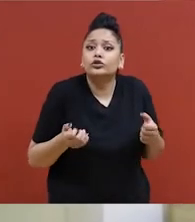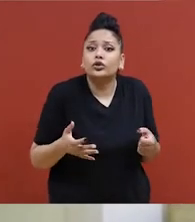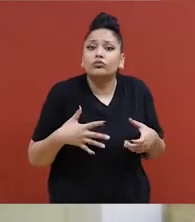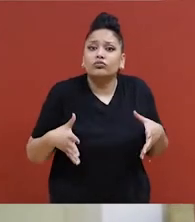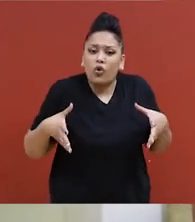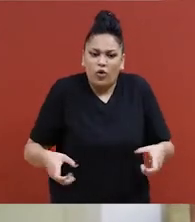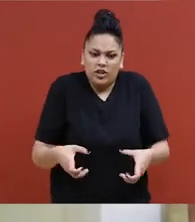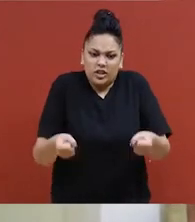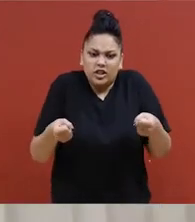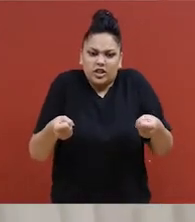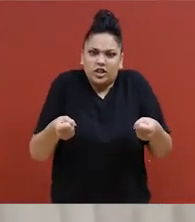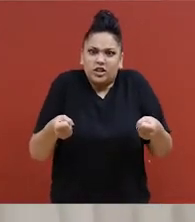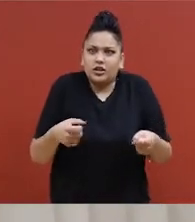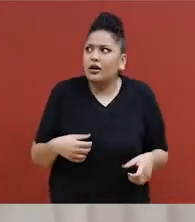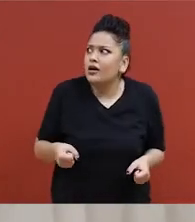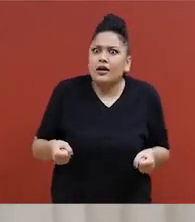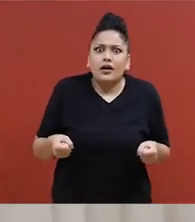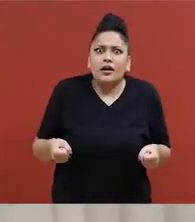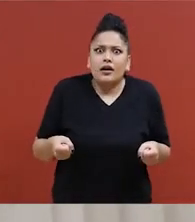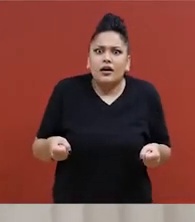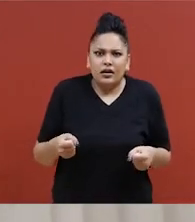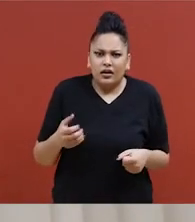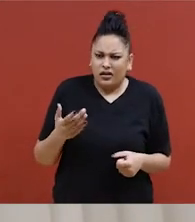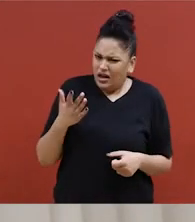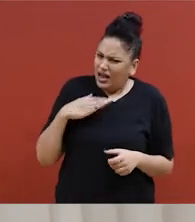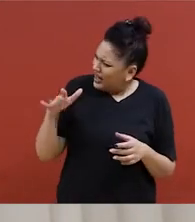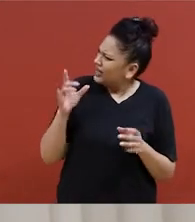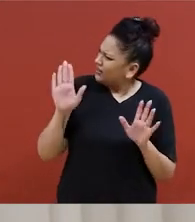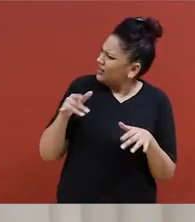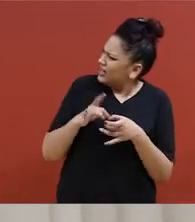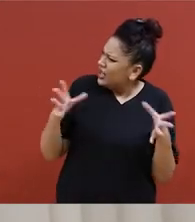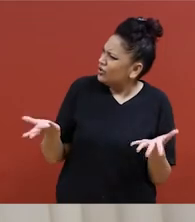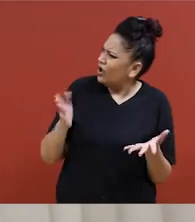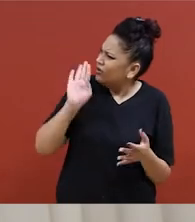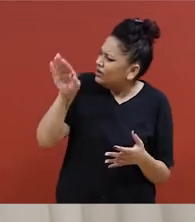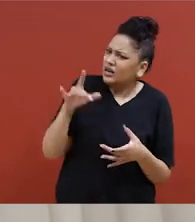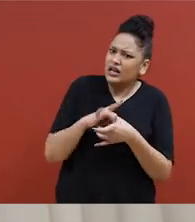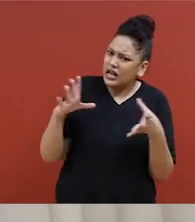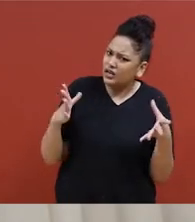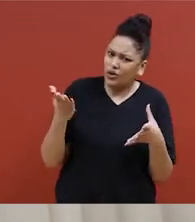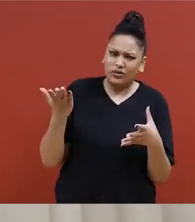en fonction de mes préférences, je pourrais dire « lâche ! »